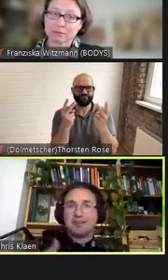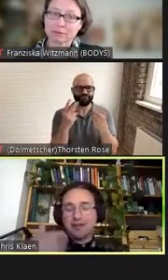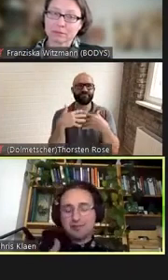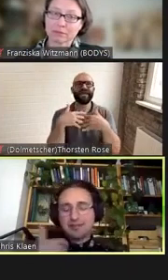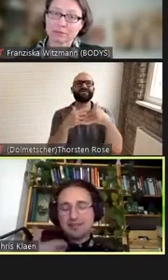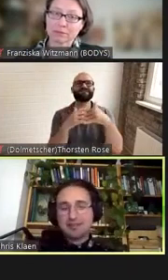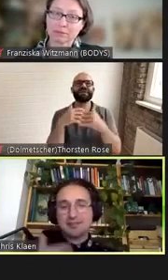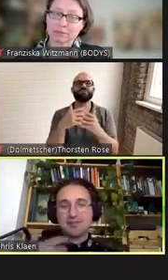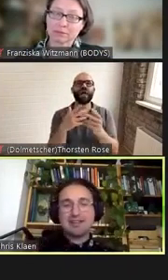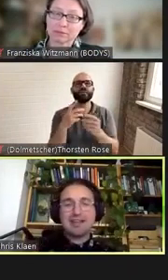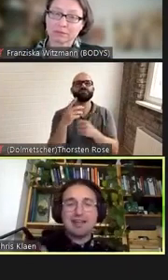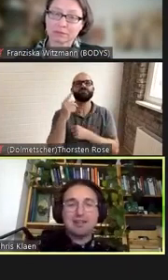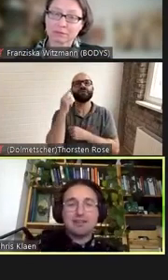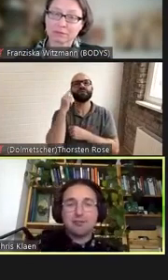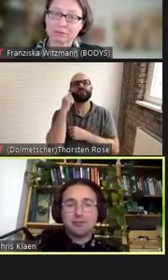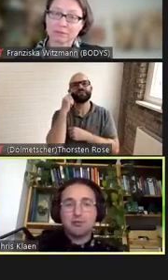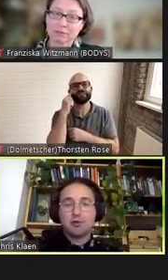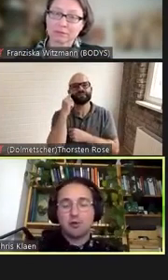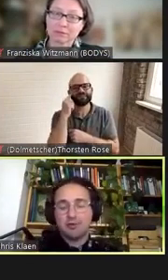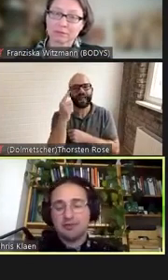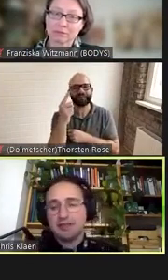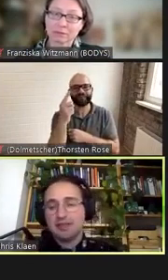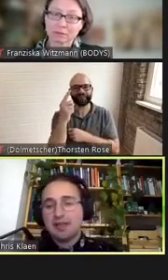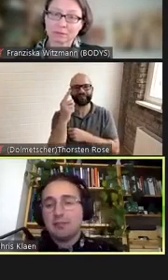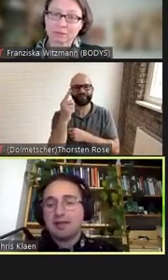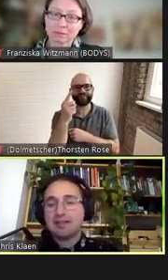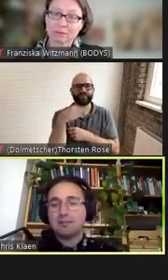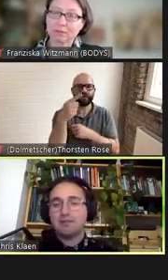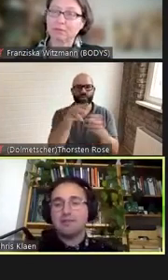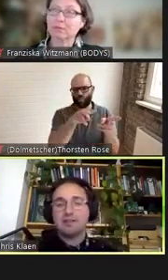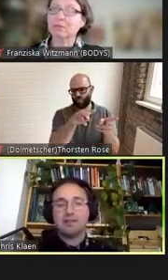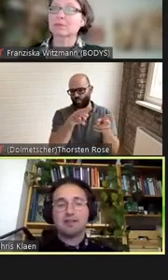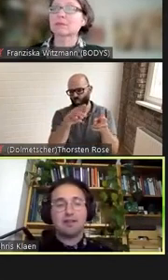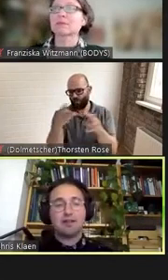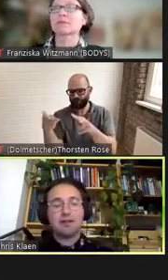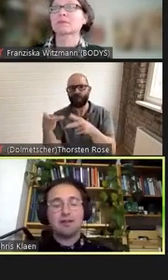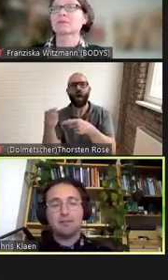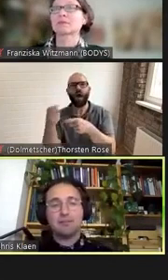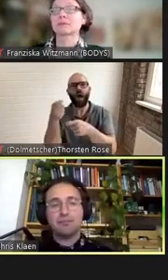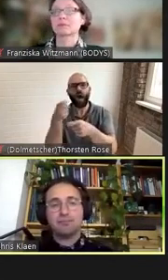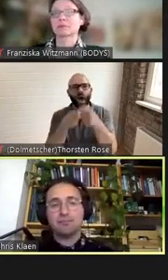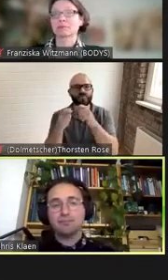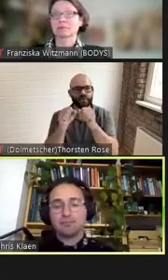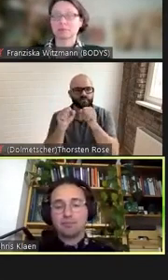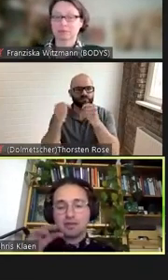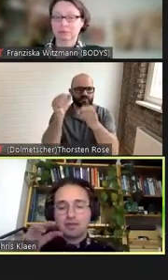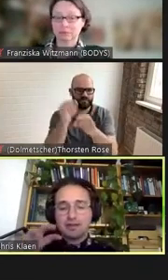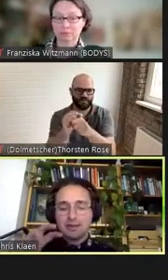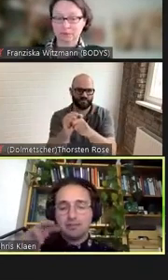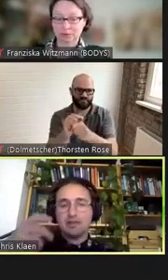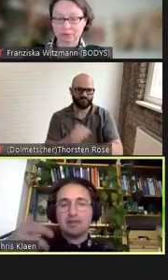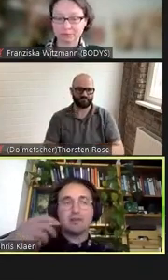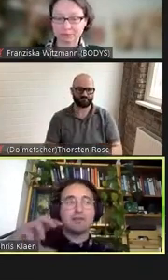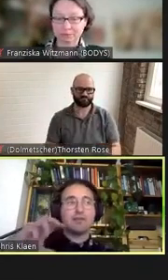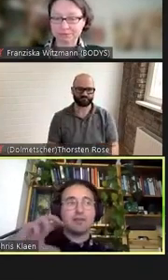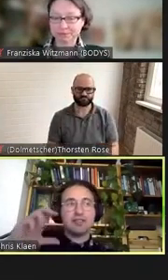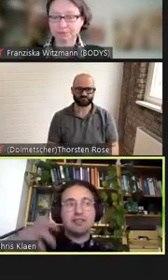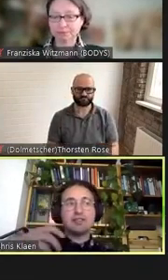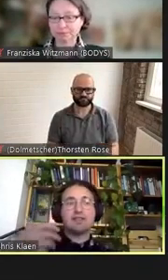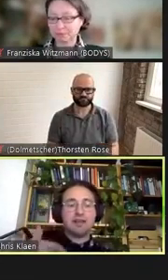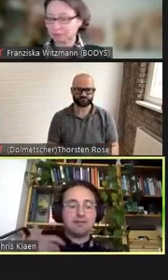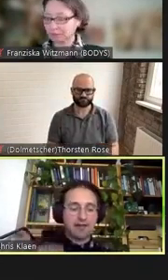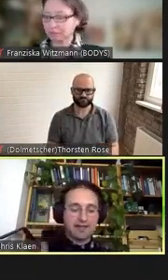um zu einem intersektionellen Handeln zu kommen, bei dem wir eben diese